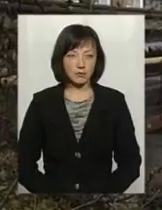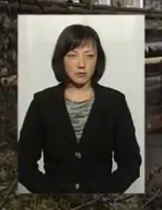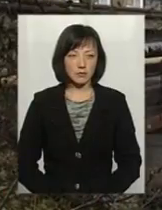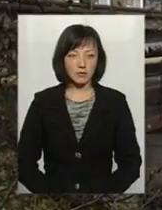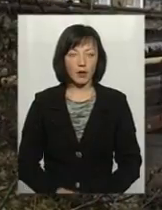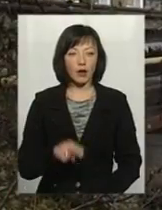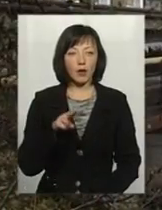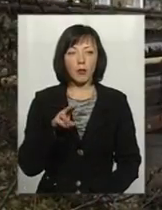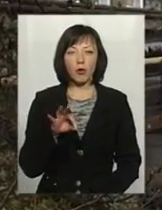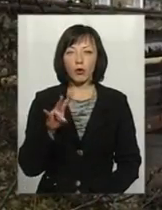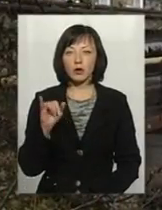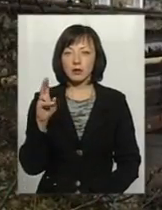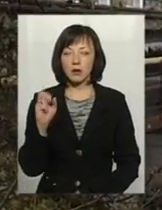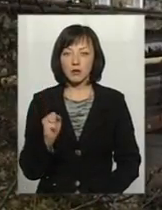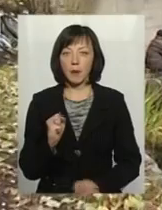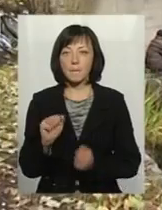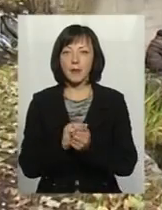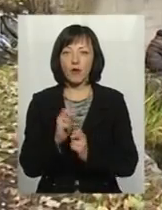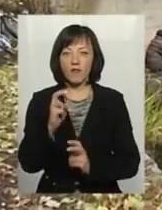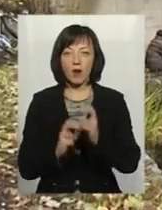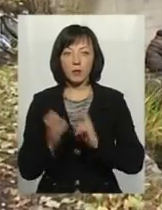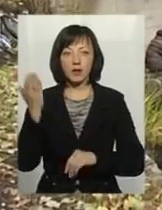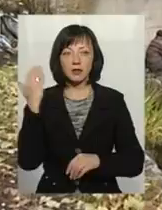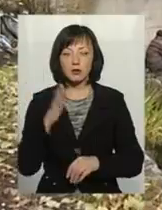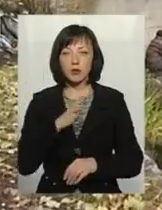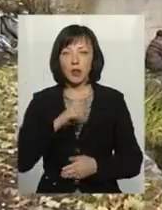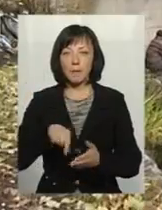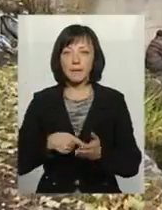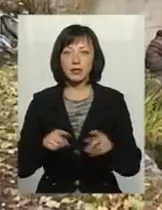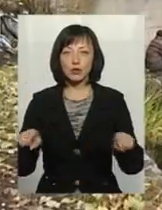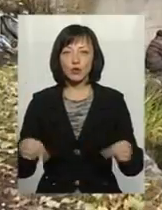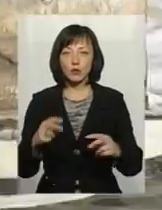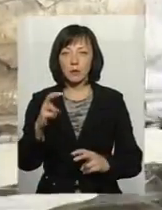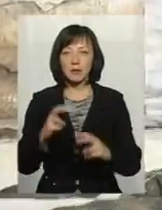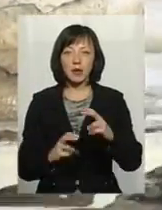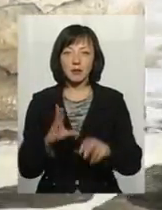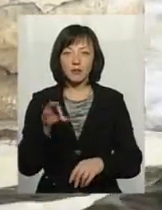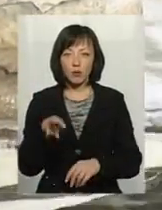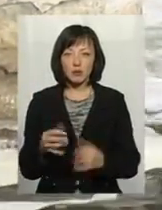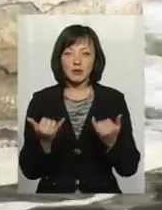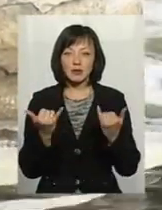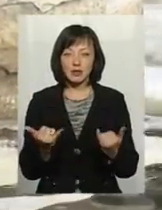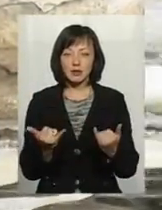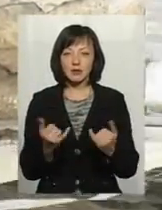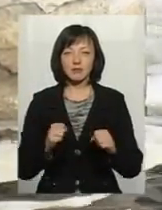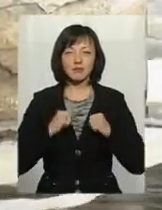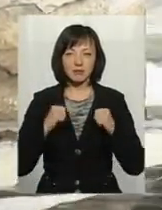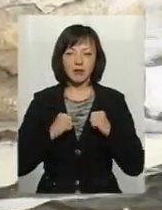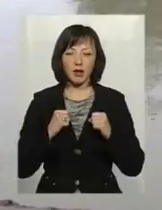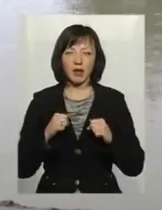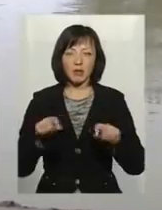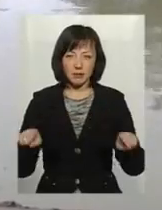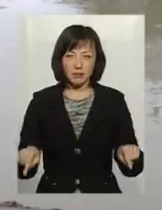Понянківська картонно-паперова фабрика, котра свого часу стала містоутворюючим підприємством нині з немалими потугами намагається